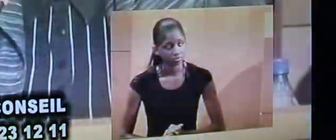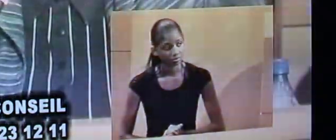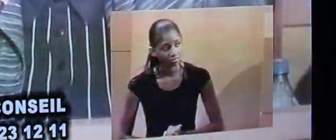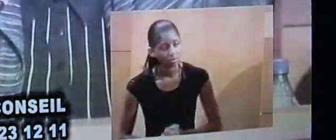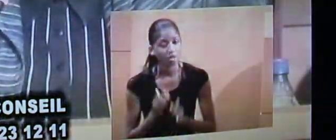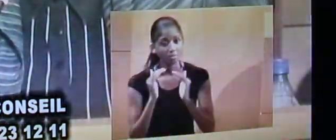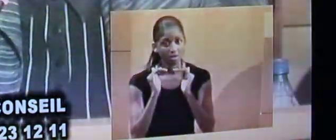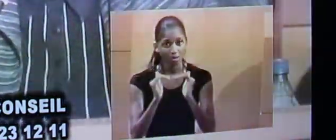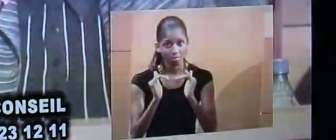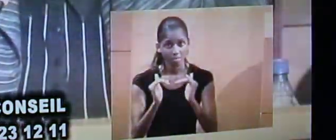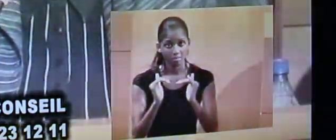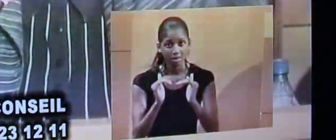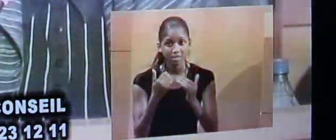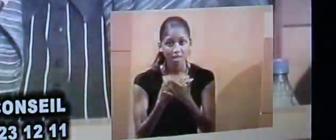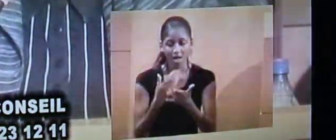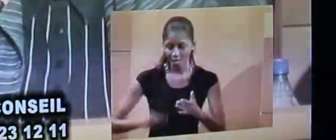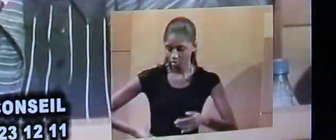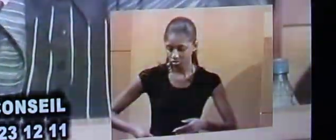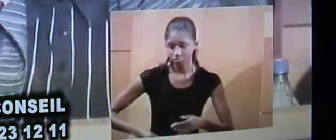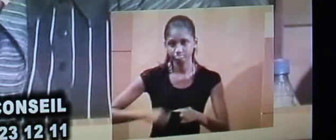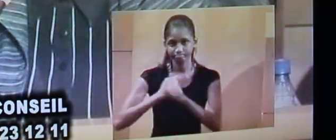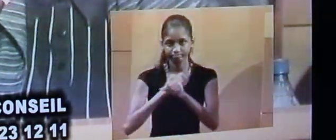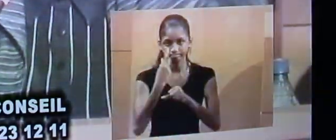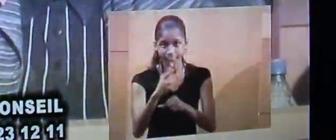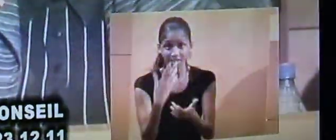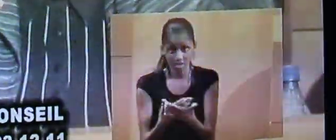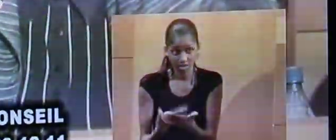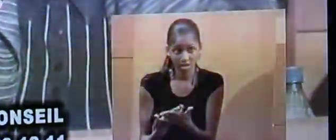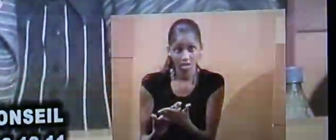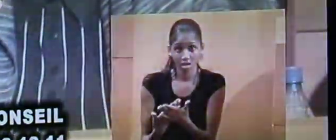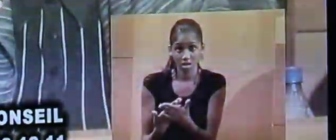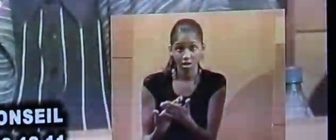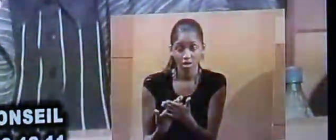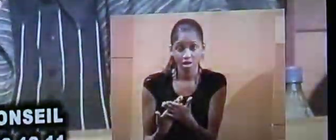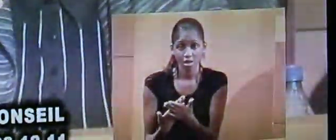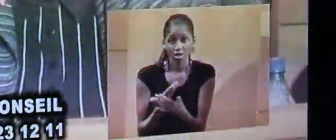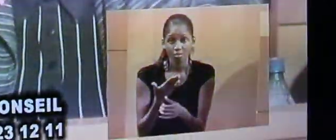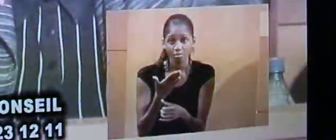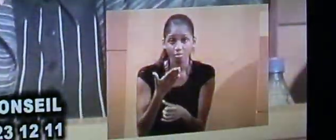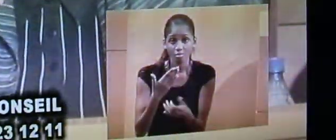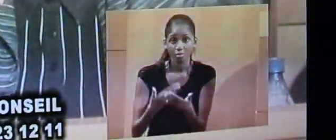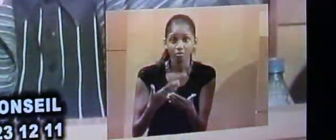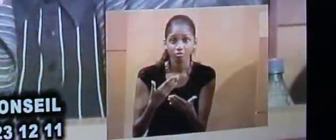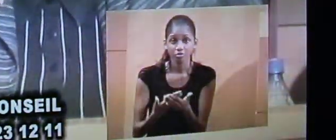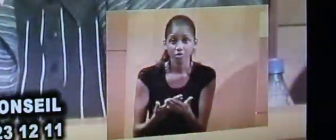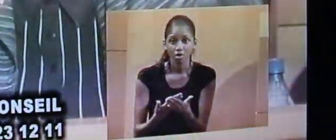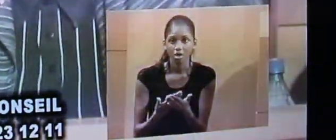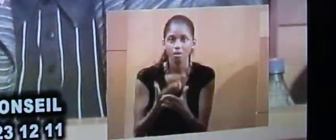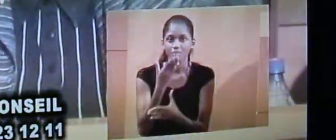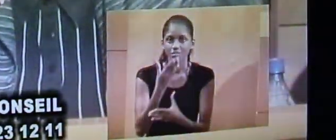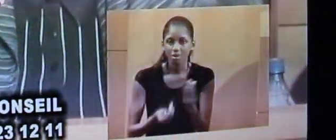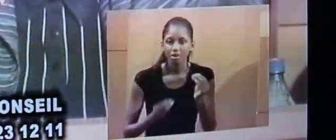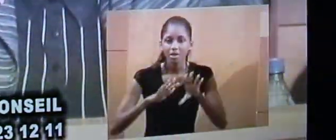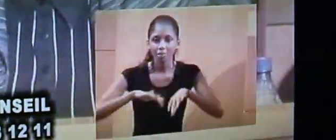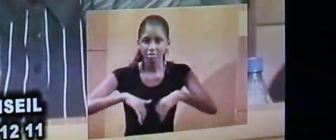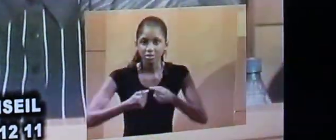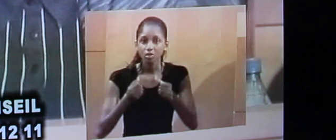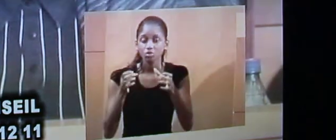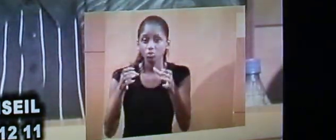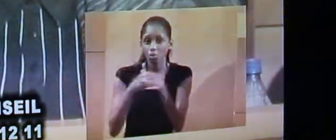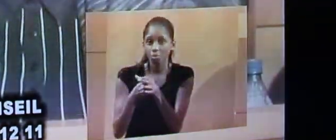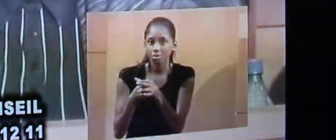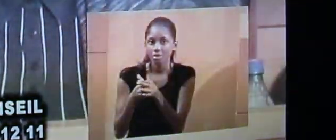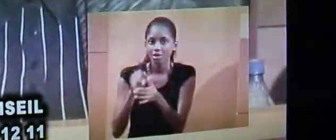crédibilité. Et cela montre les capacités des élus de l'opposition de l